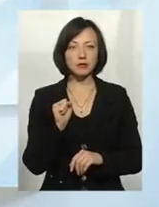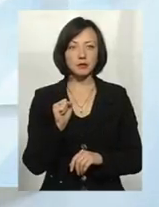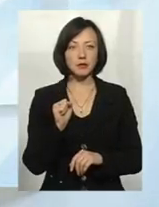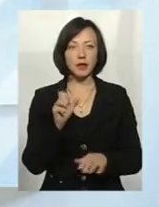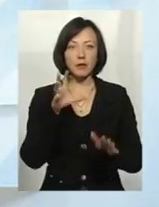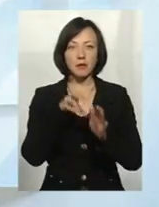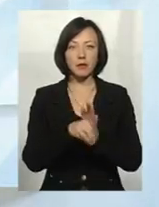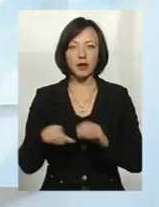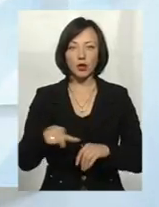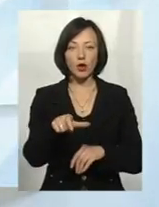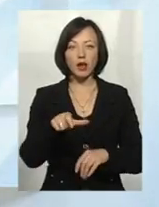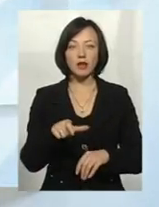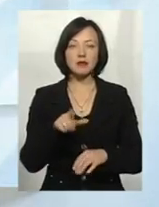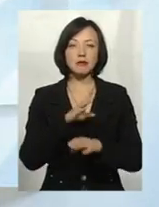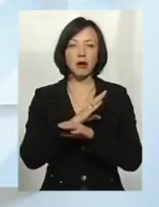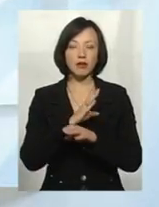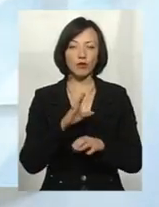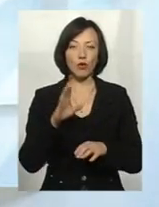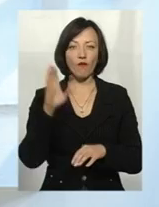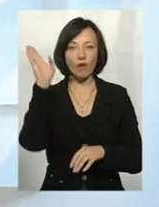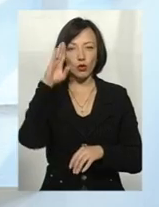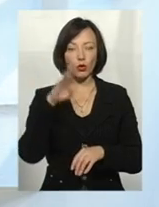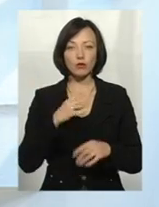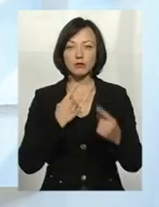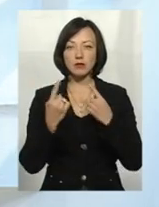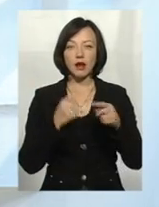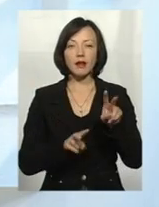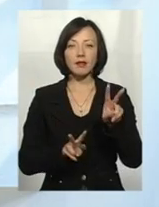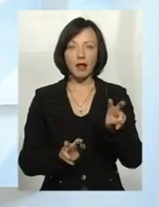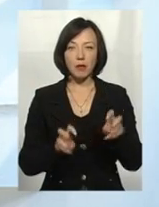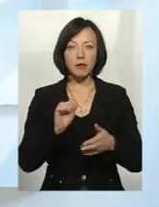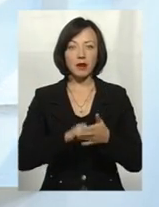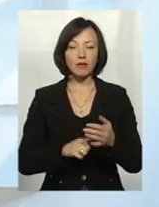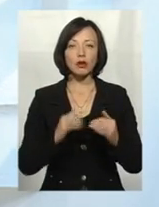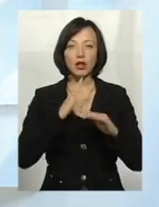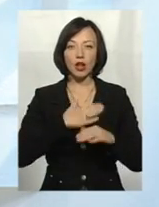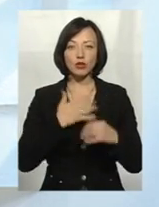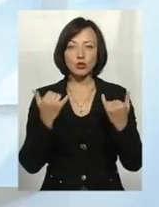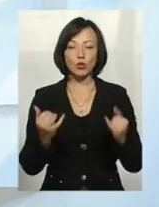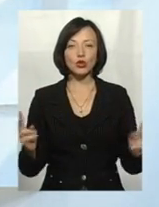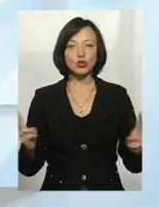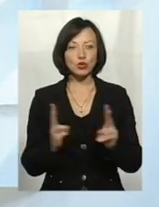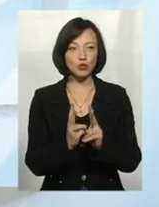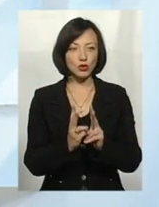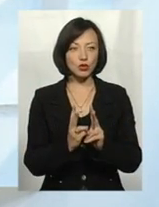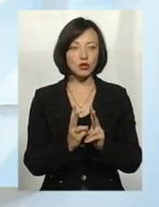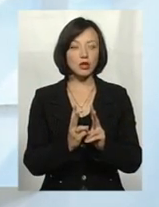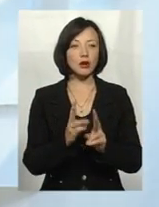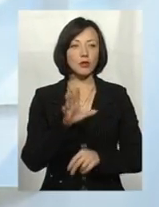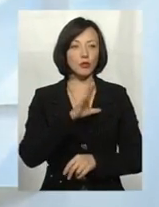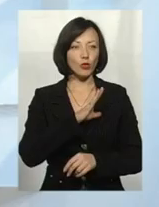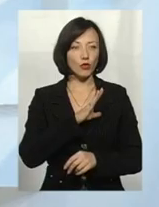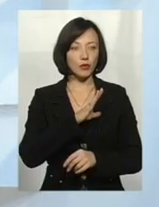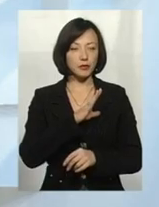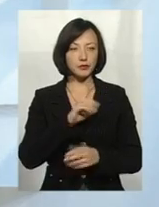мертвою водою. Про це все сьогодні говоримо о темі. Приводом для нашої сьогоднішньої зустрічі став